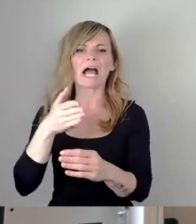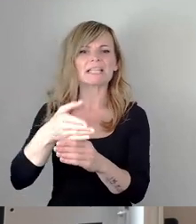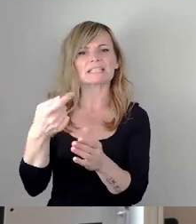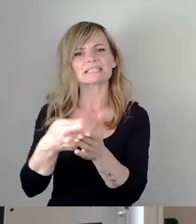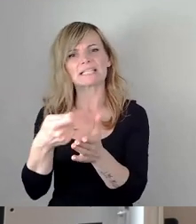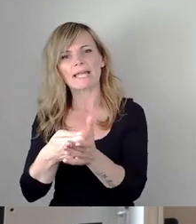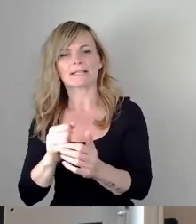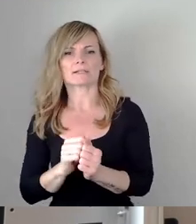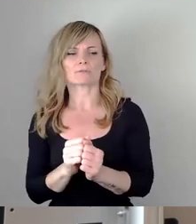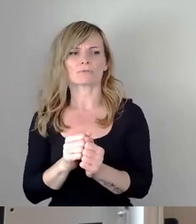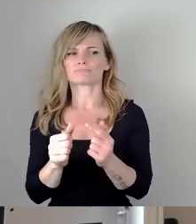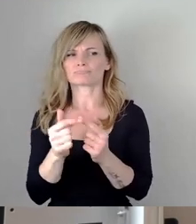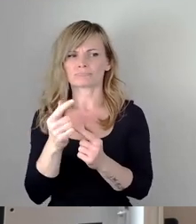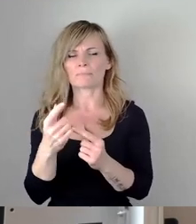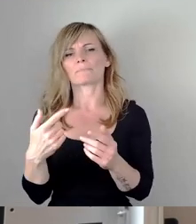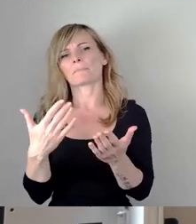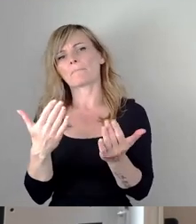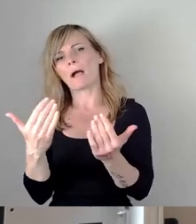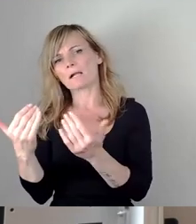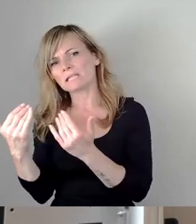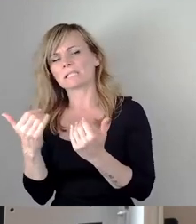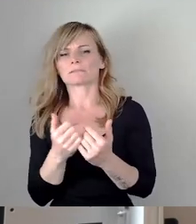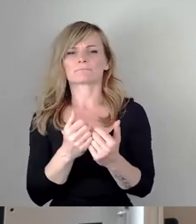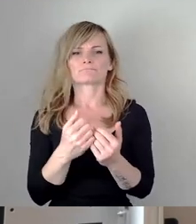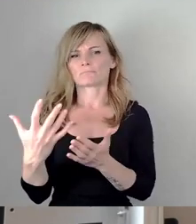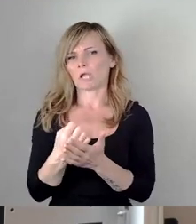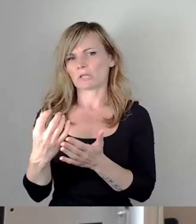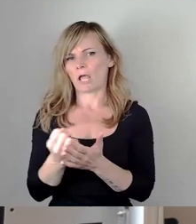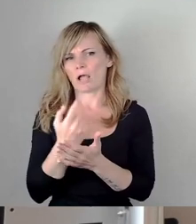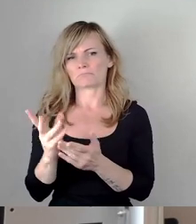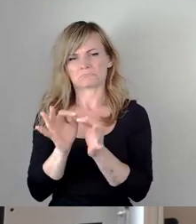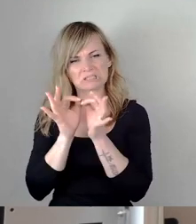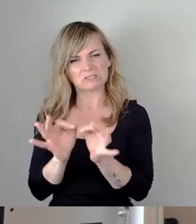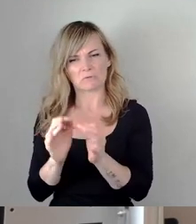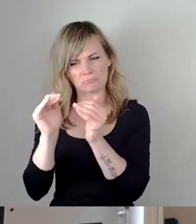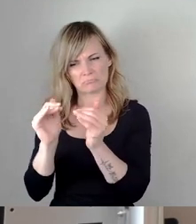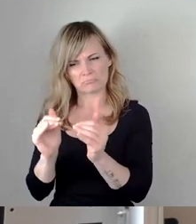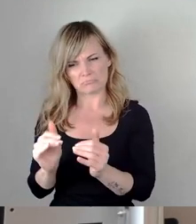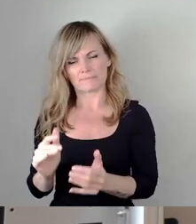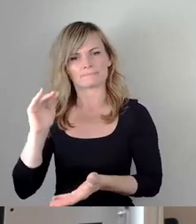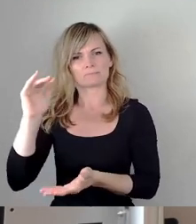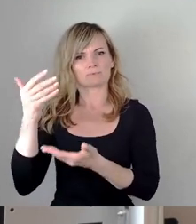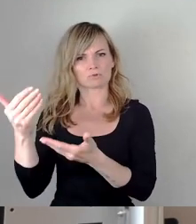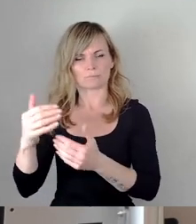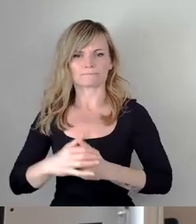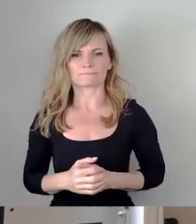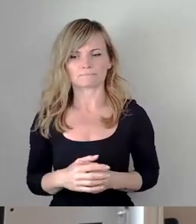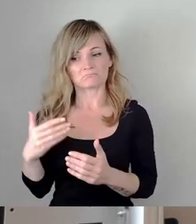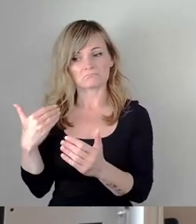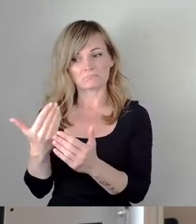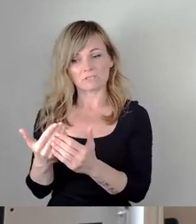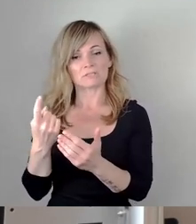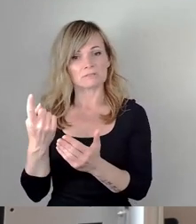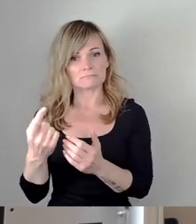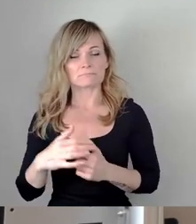was aus Marketing-Einnahmen. Also das ist recht konkret. Bis dahin sind aber tatsächlich